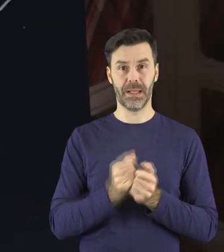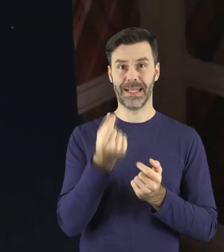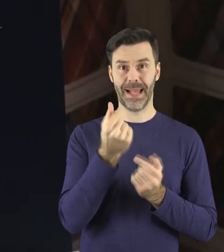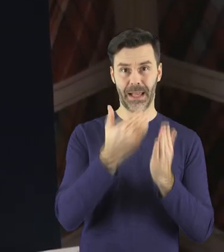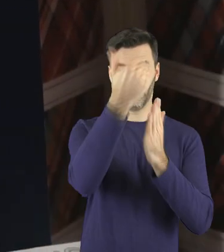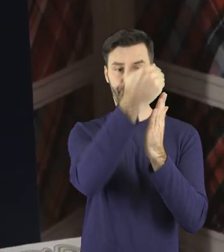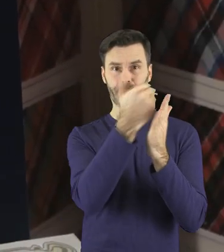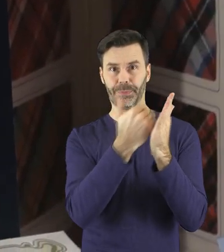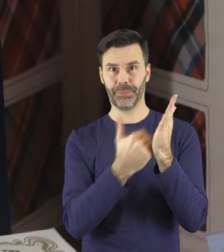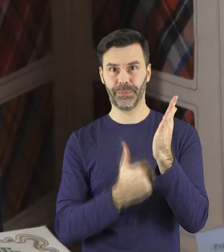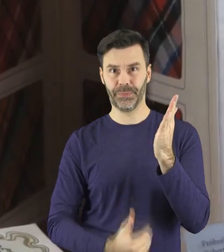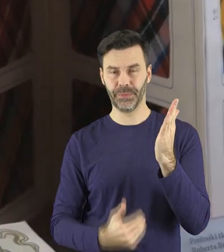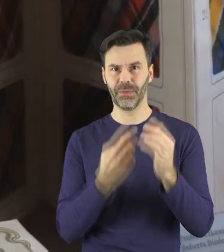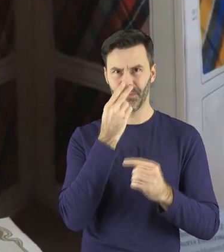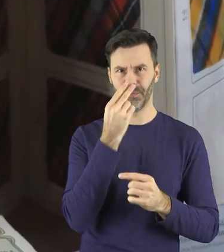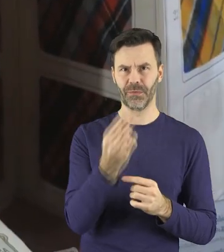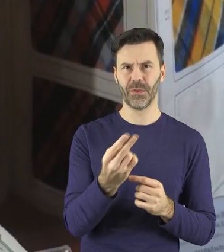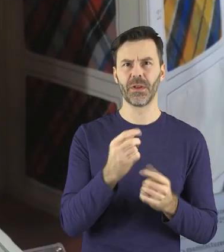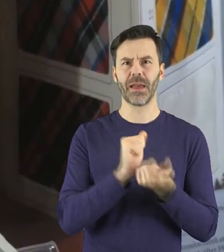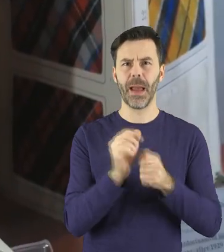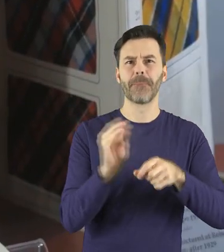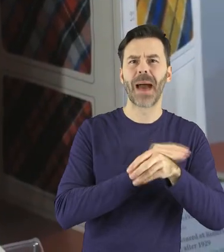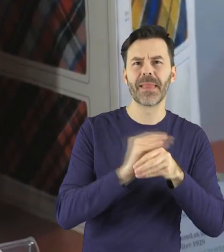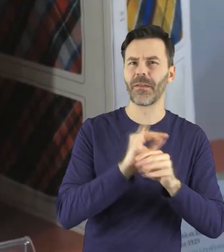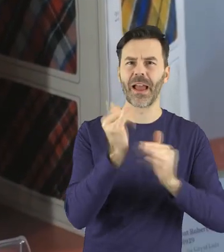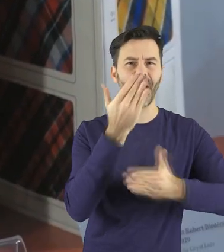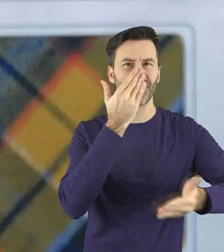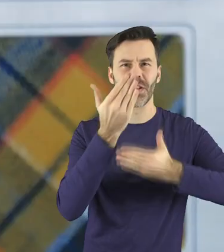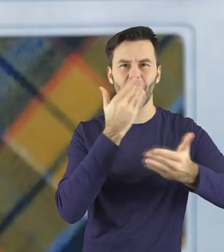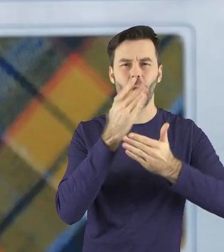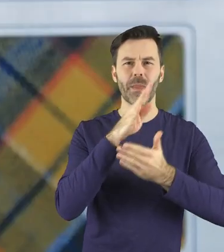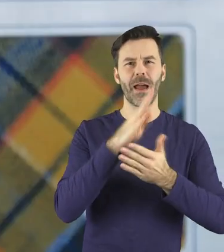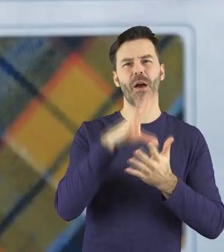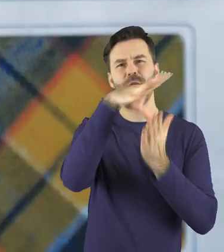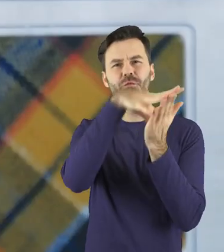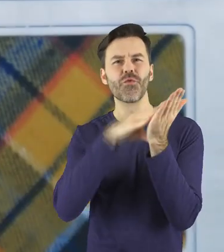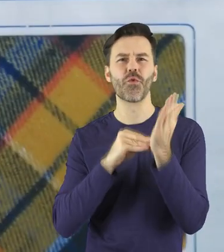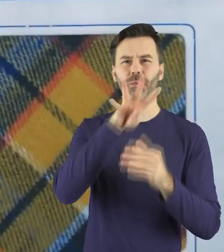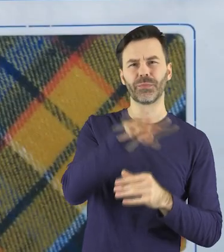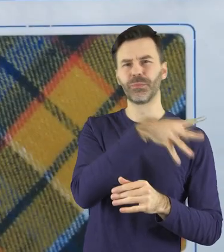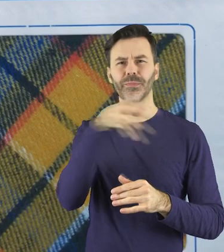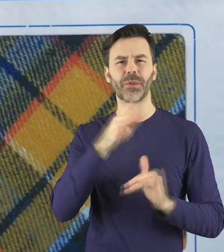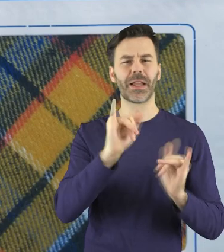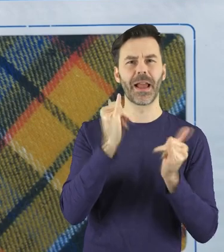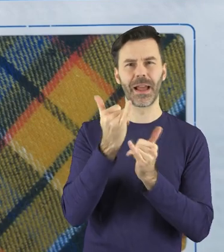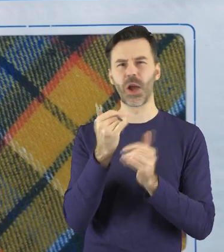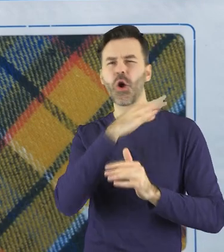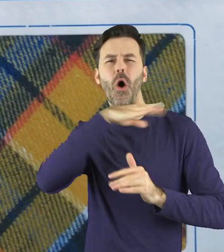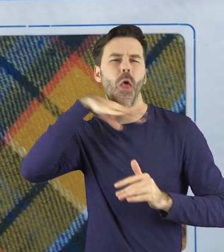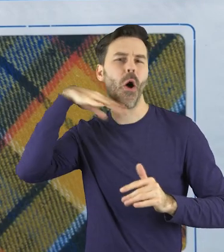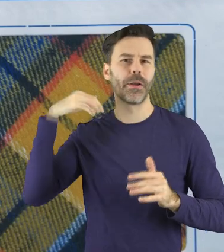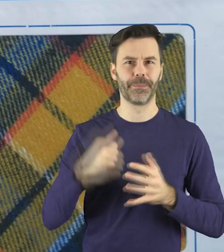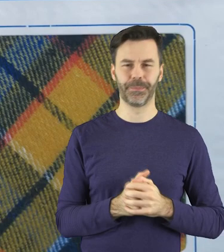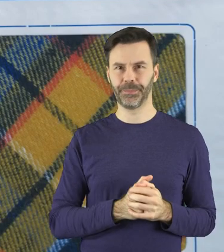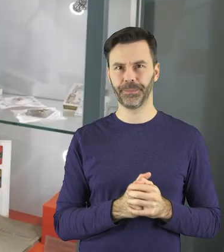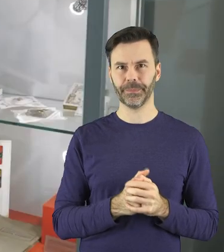cennika zaprezentowane zostały fragmenty tkanin pokazujące wzory, jak i kolorystykę oferowanych dzianin.